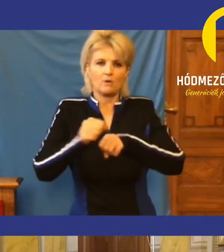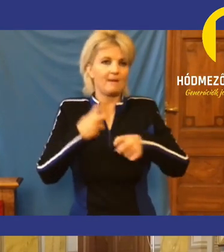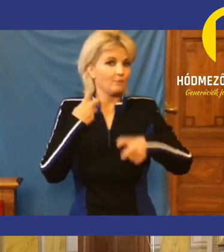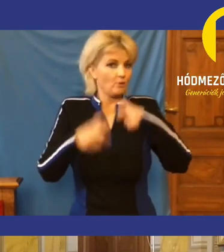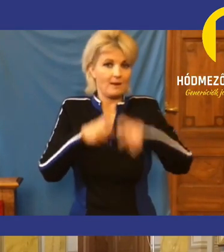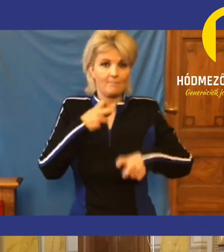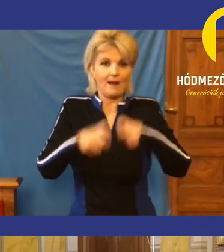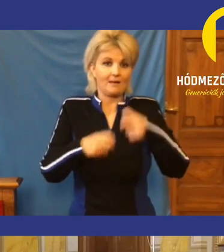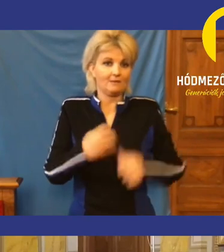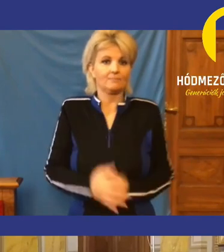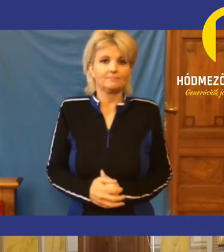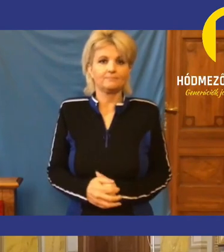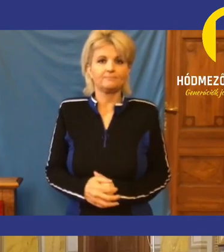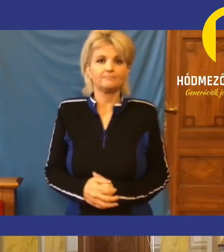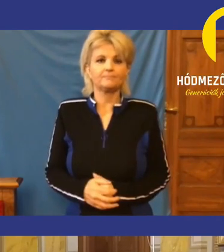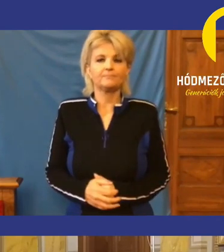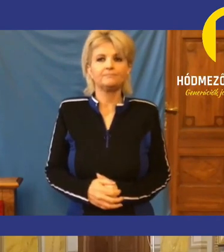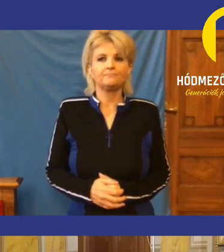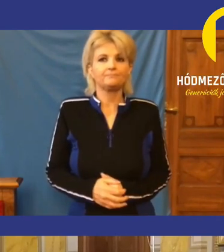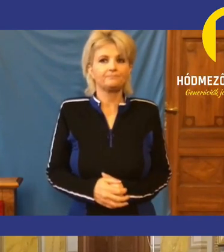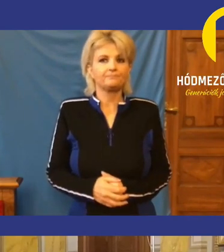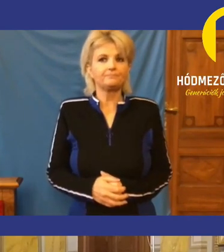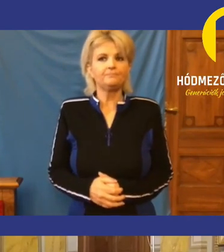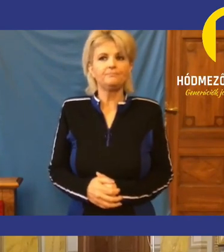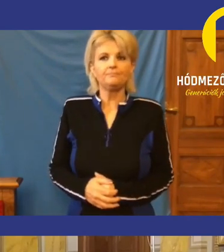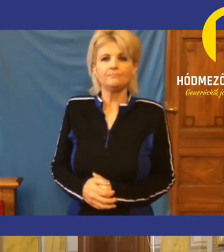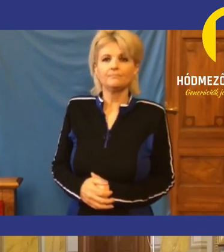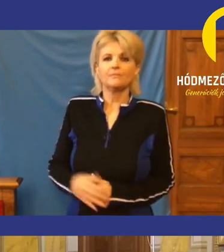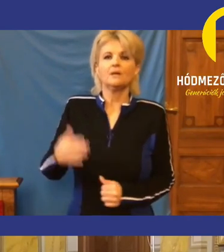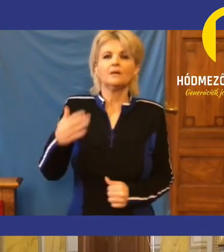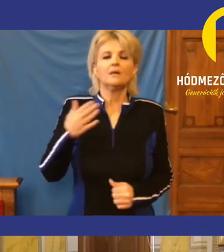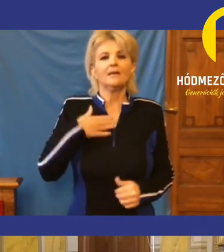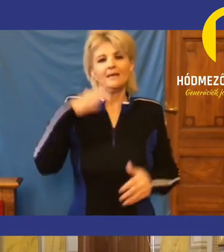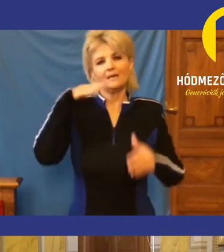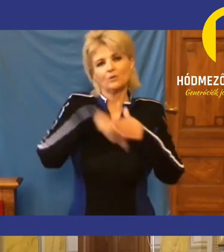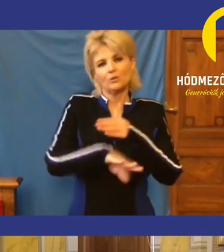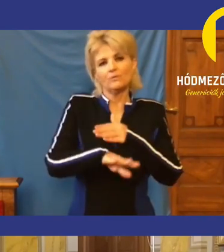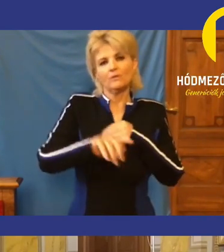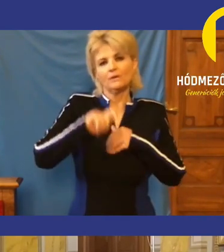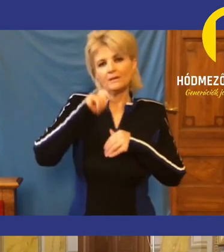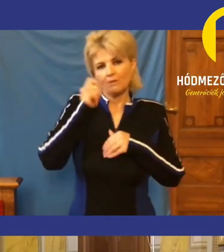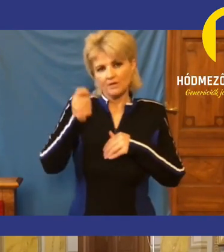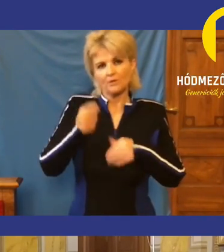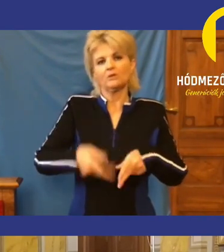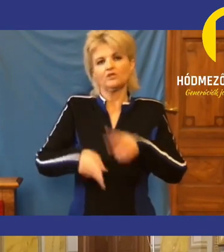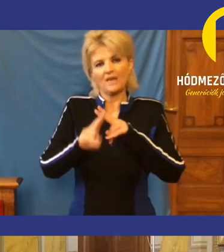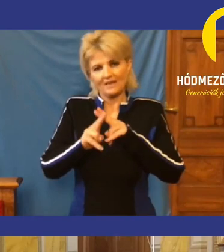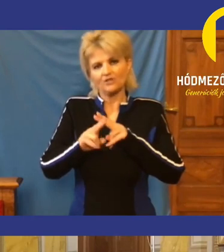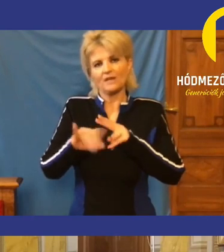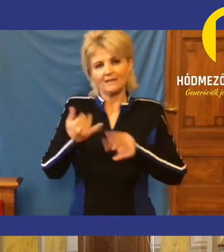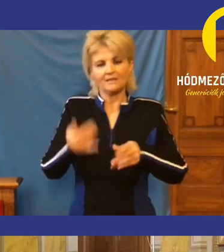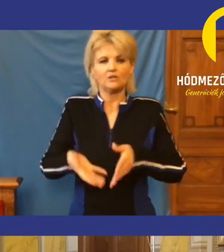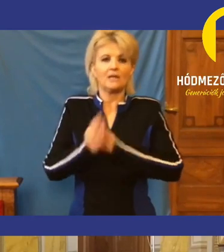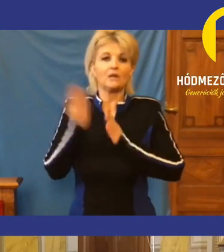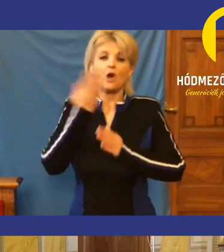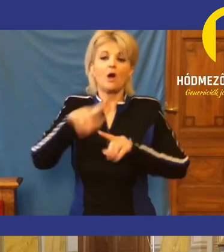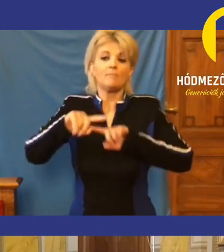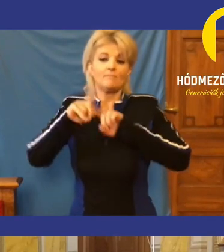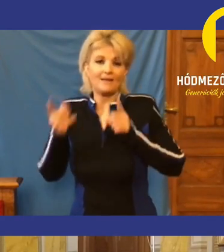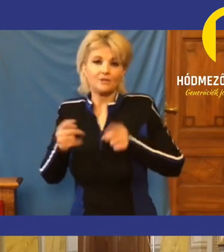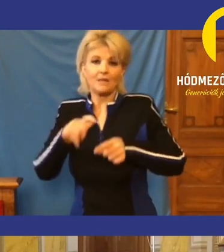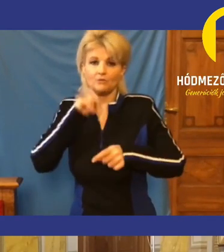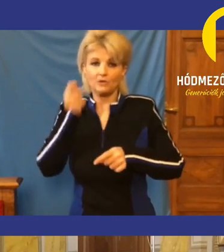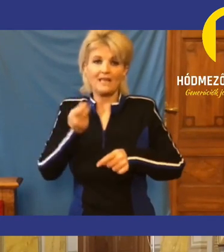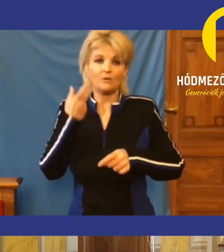Hát köszönöm, hogyha az a választás, amihez én külföldi magyarok segítségét is kértem, ha az máshogy sikerült volna, akkor most nem